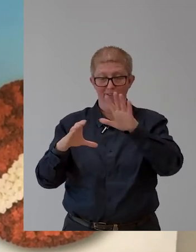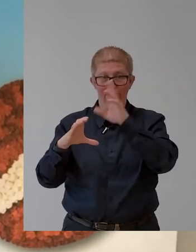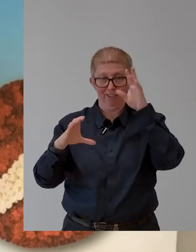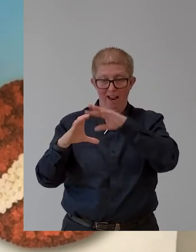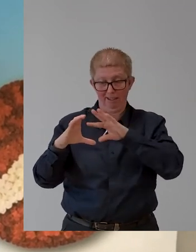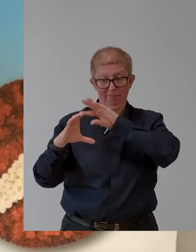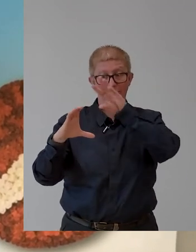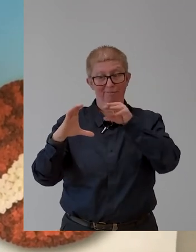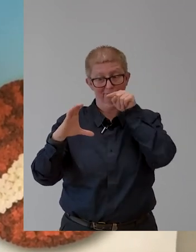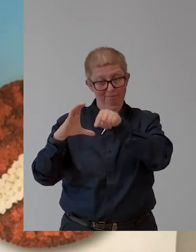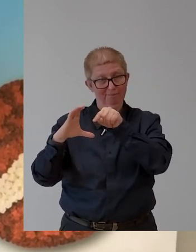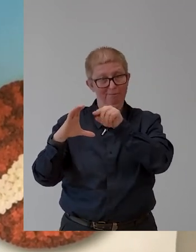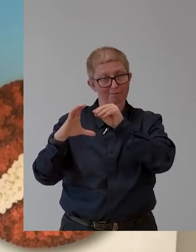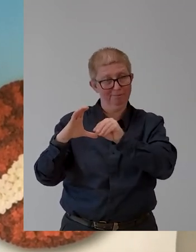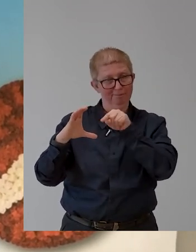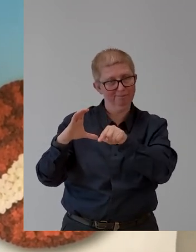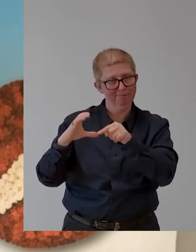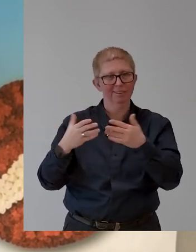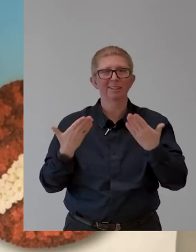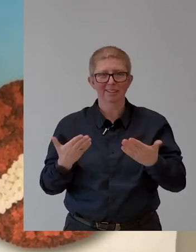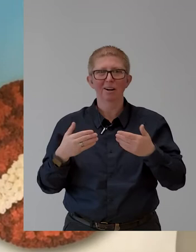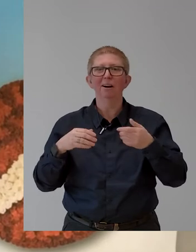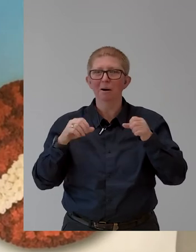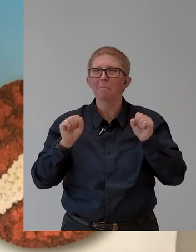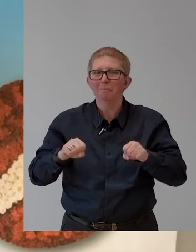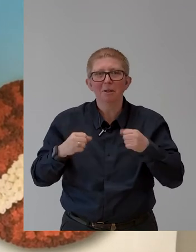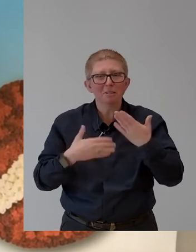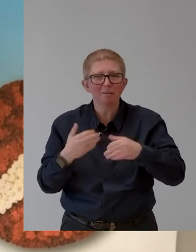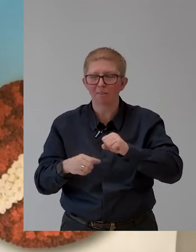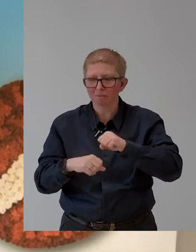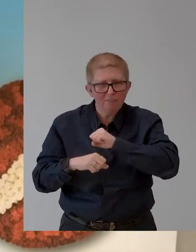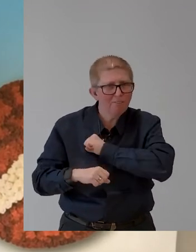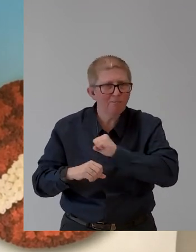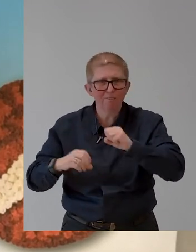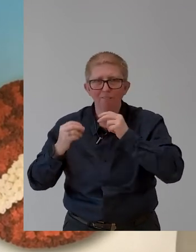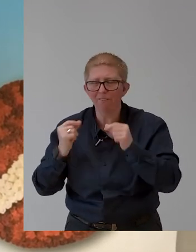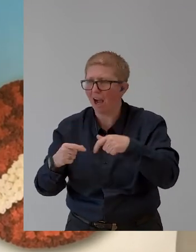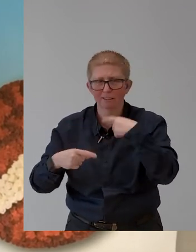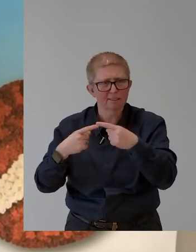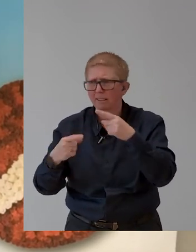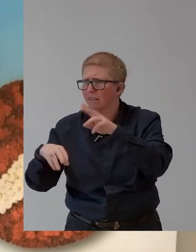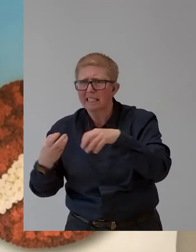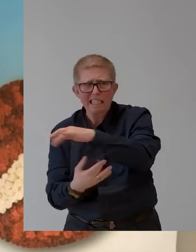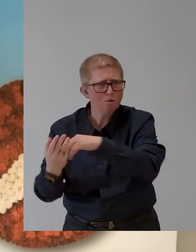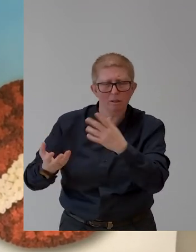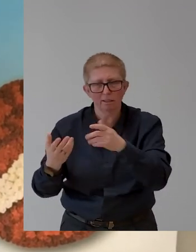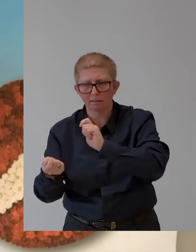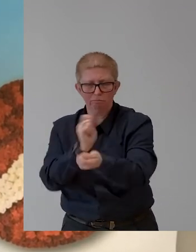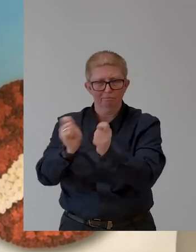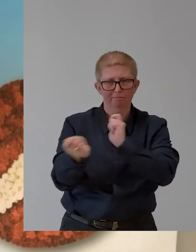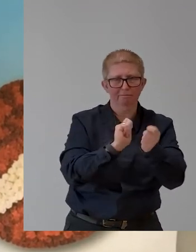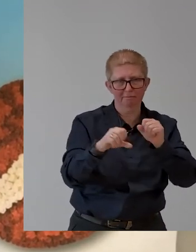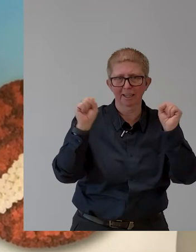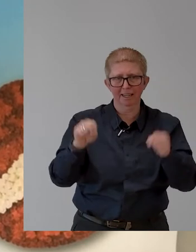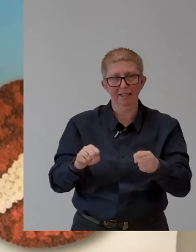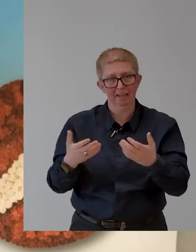react quickly, effectively to this really, and I think we have all experienced this exceptional situation.